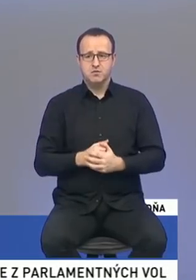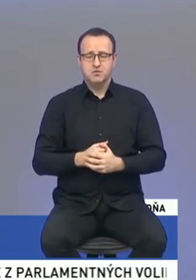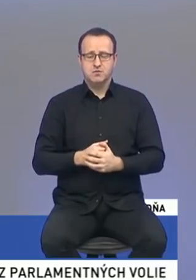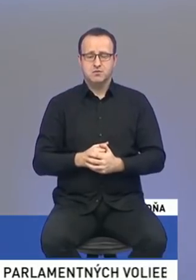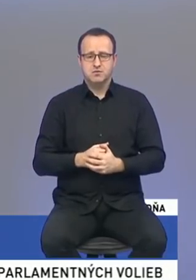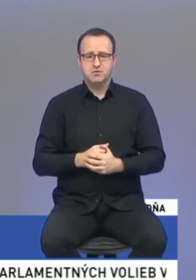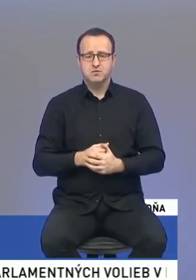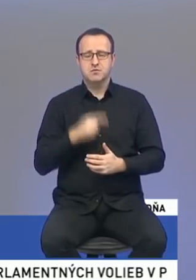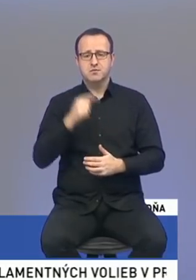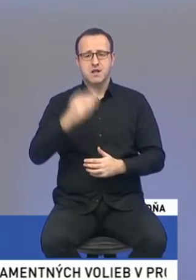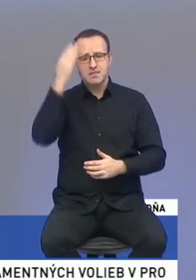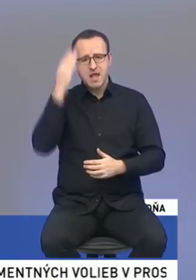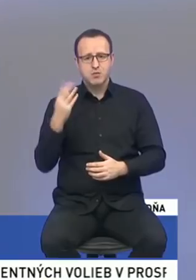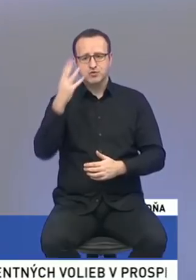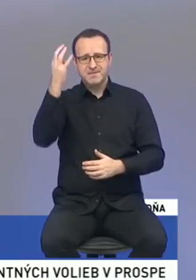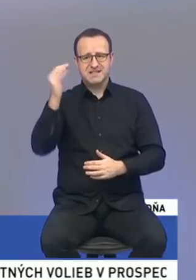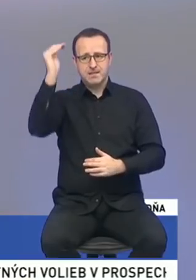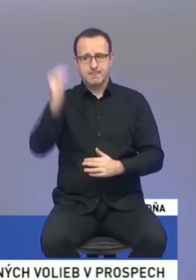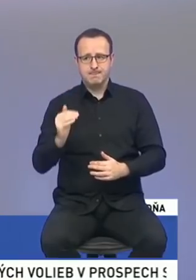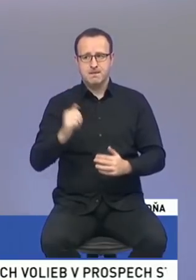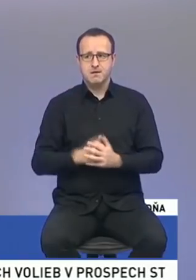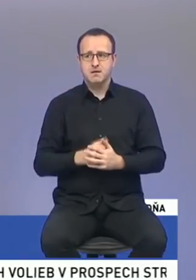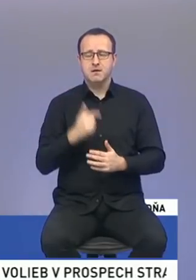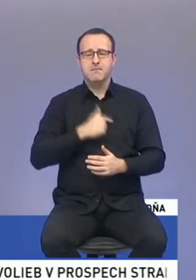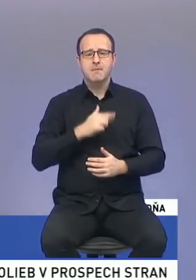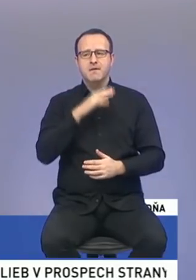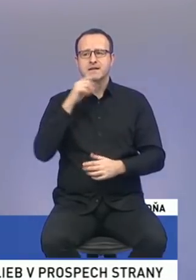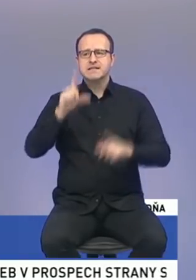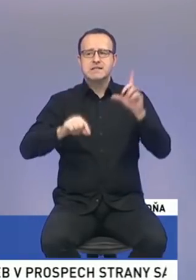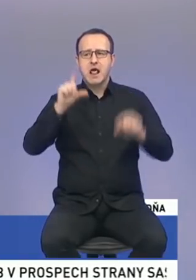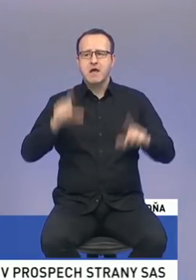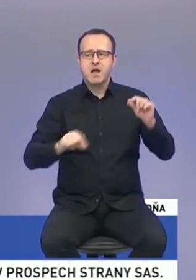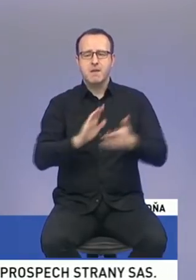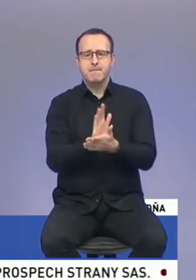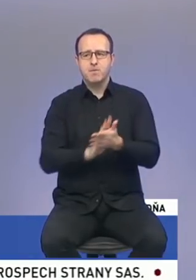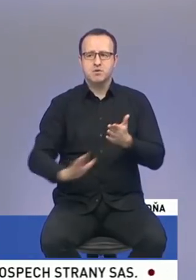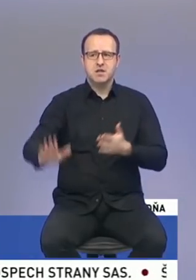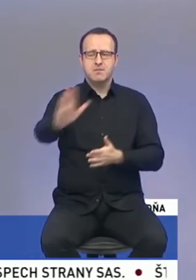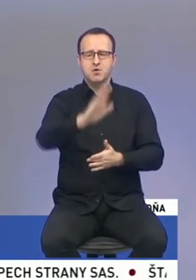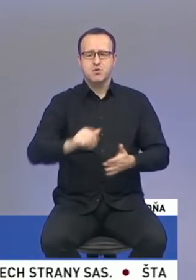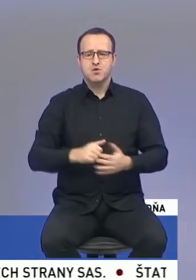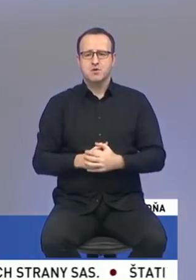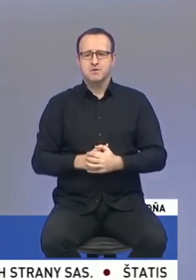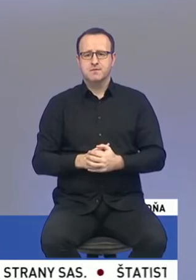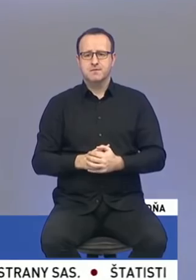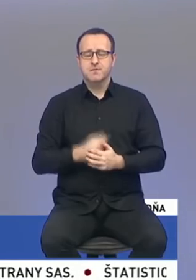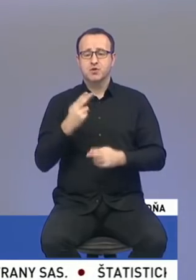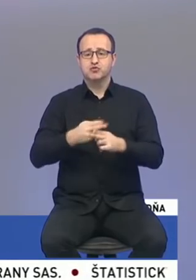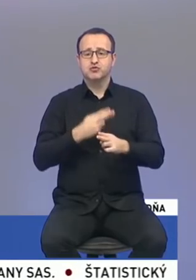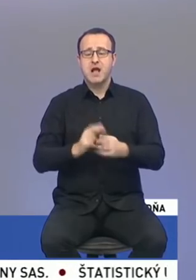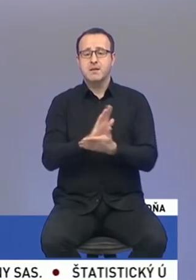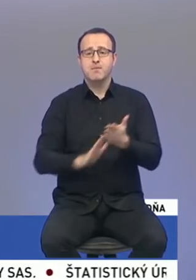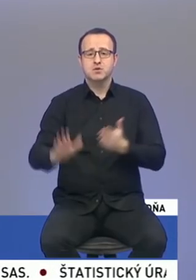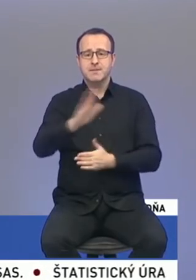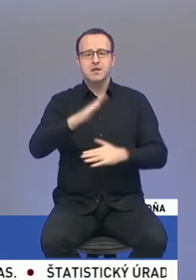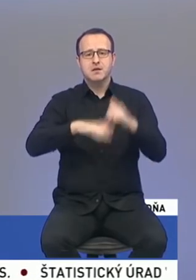Garantujeme nájom o 40% nižší, keďže tam máme množstievné zľavy, keďže štát má pozemky, developer